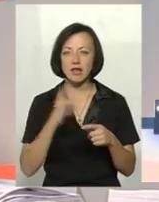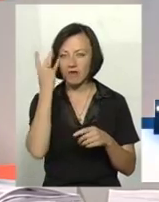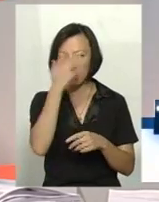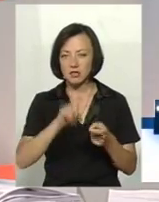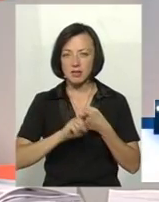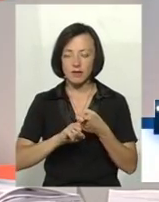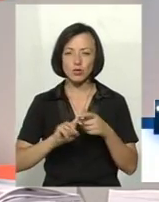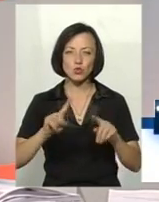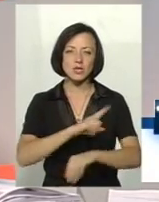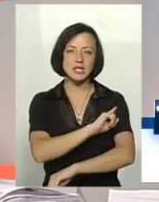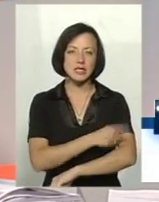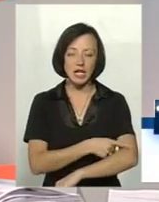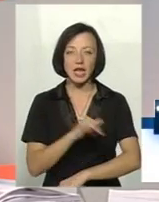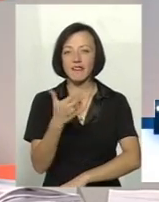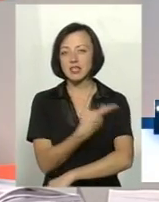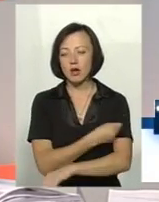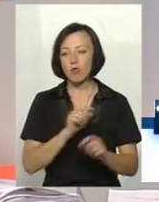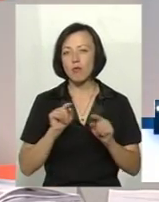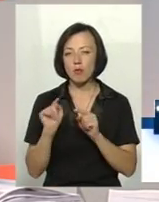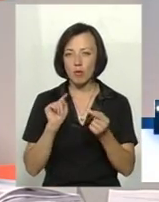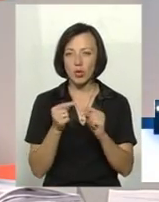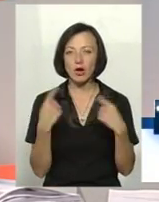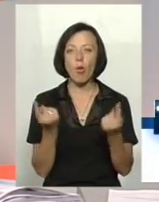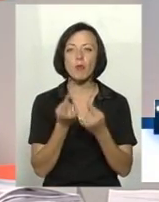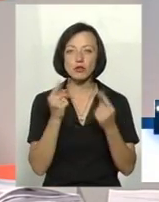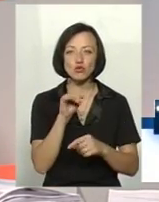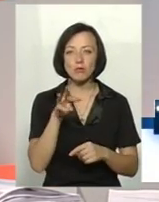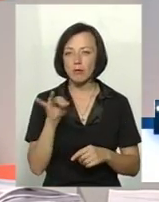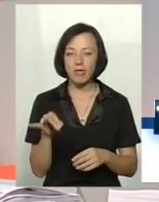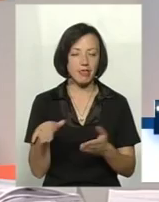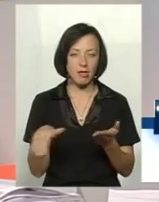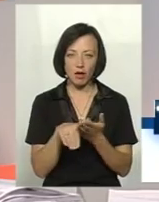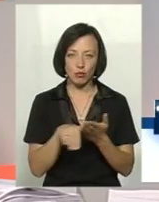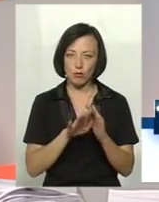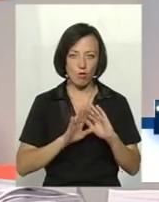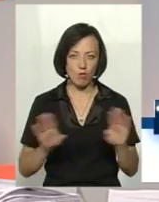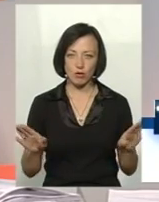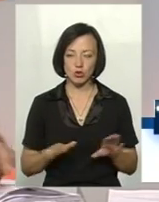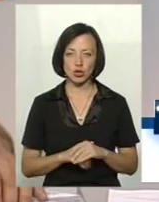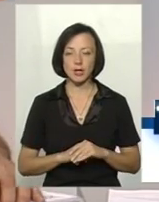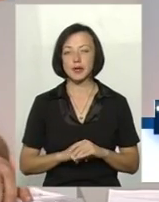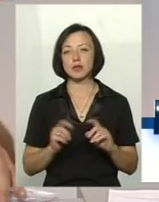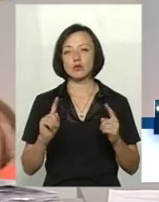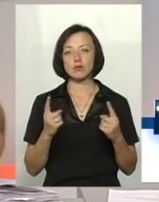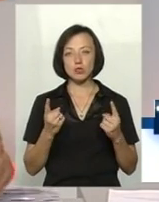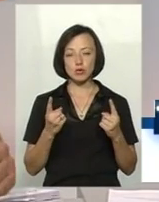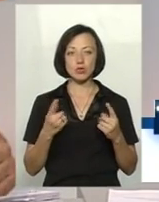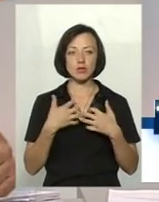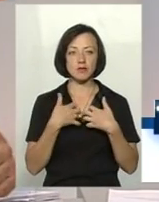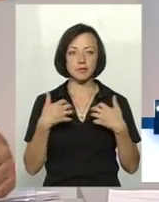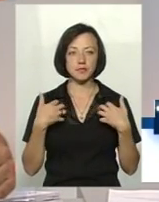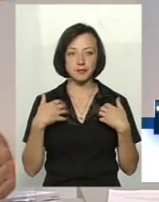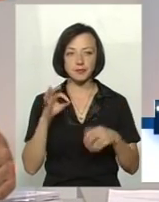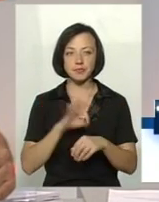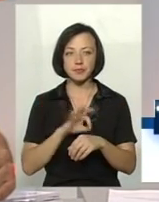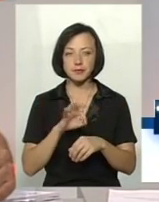вакцинація проти класичної чуми свиней не допоможе тому, щоб тварина не захворіла